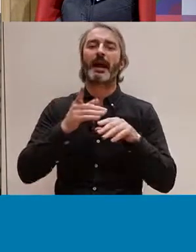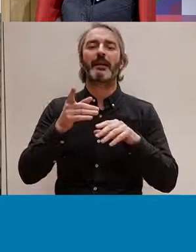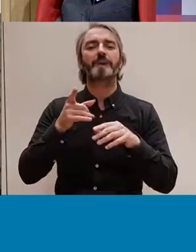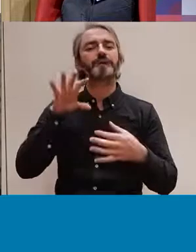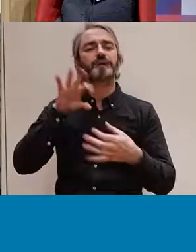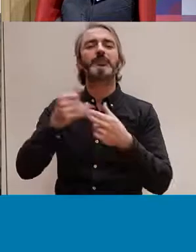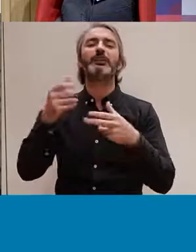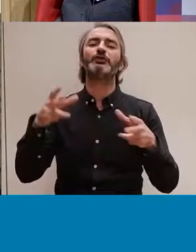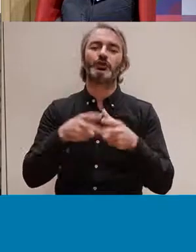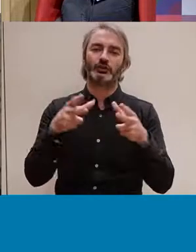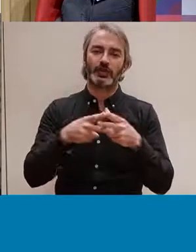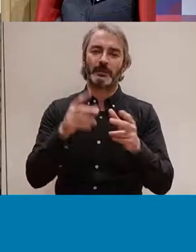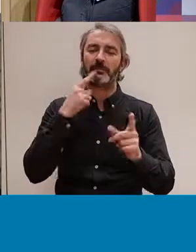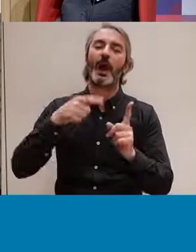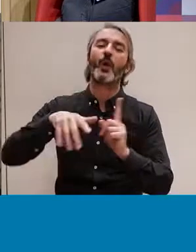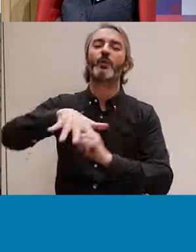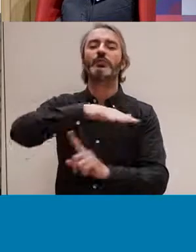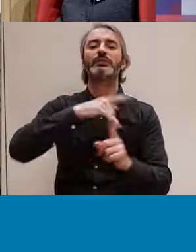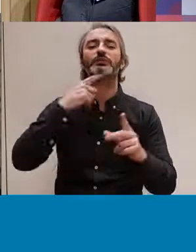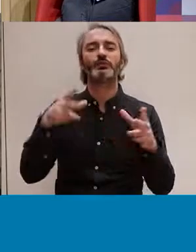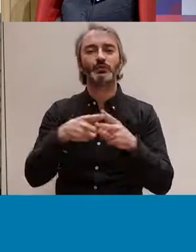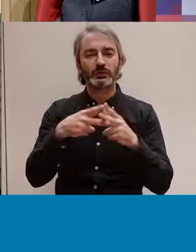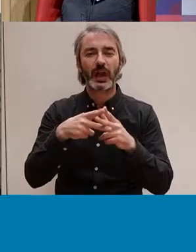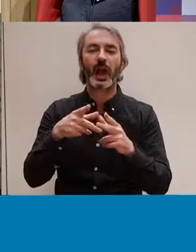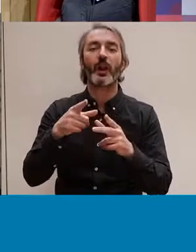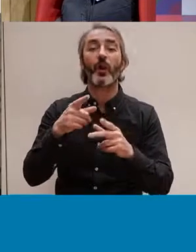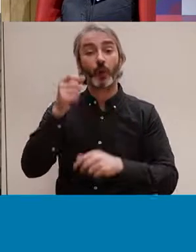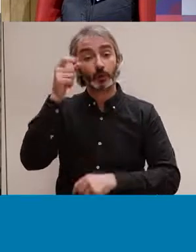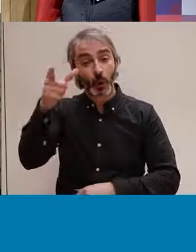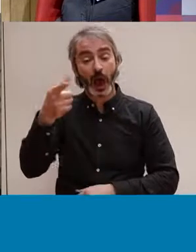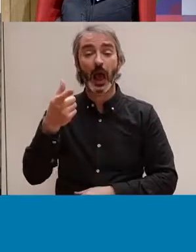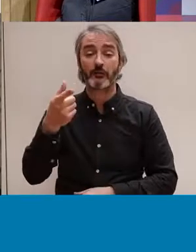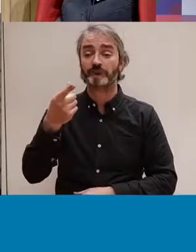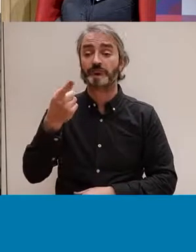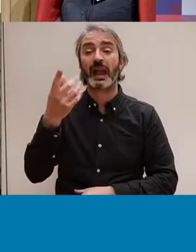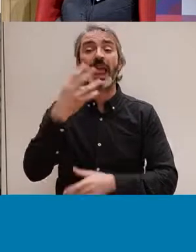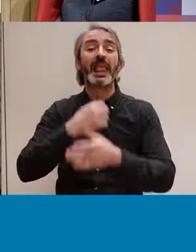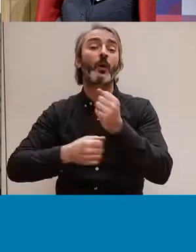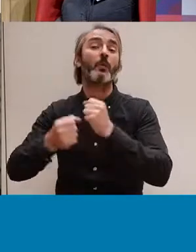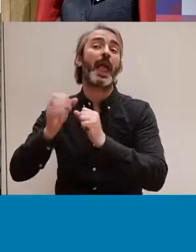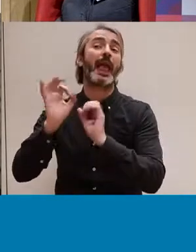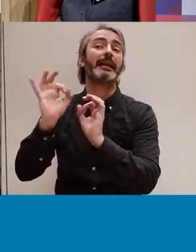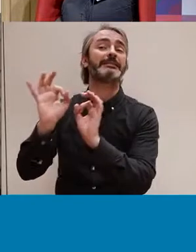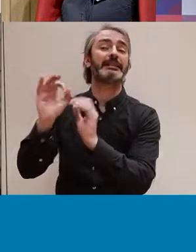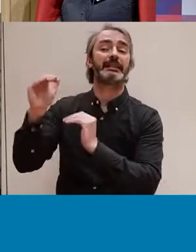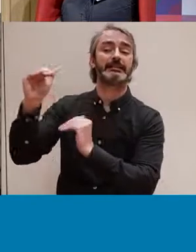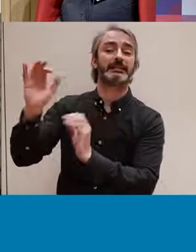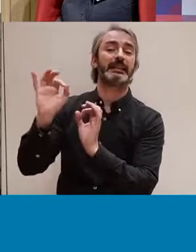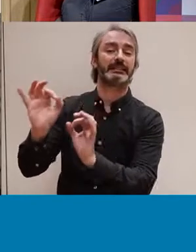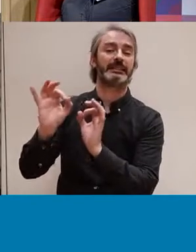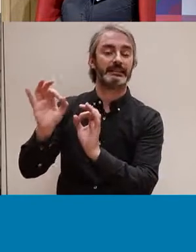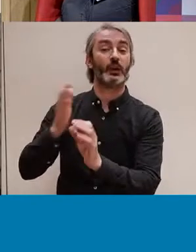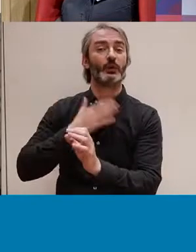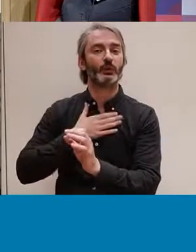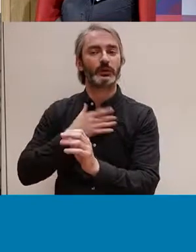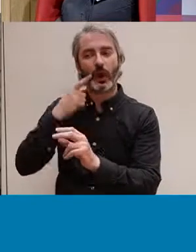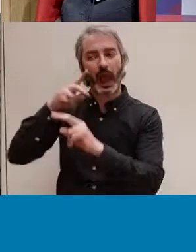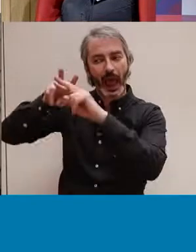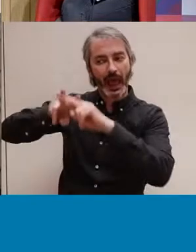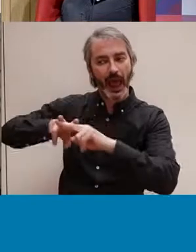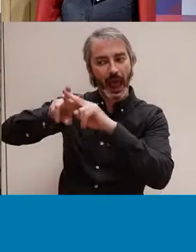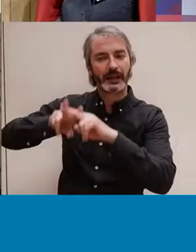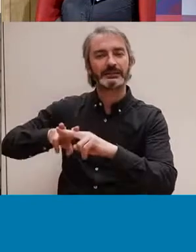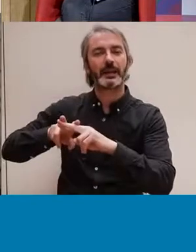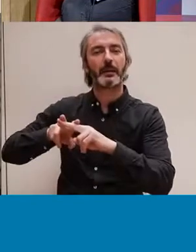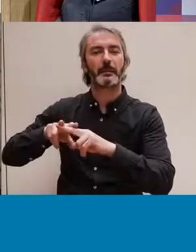es desenvolupa en un context social, cultural i econòmic concret. I aquest model de sexualitat, el que nosaltres analitzem com el model de